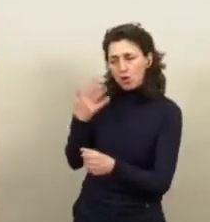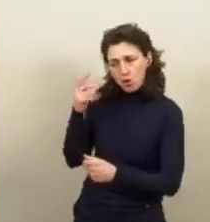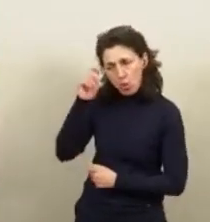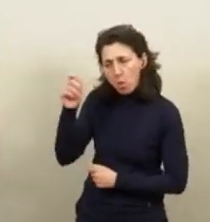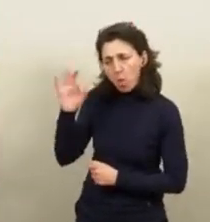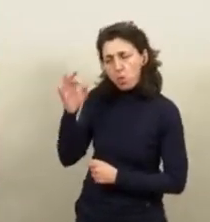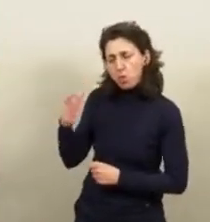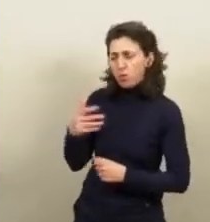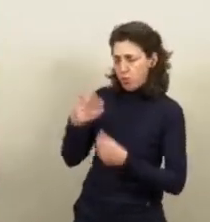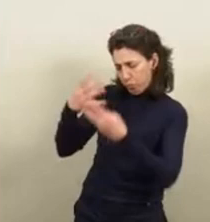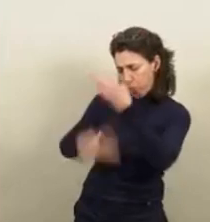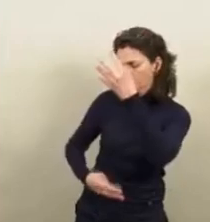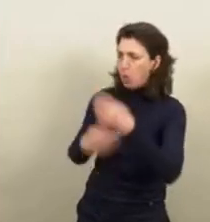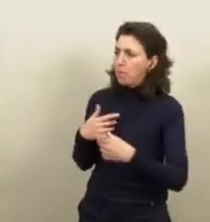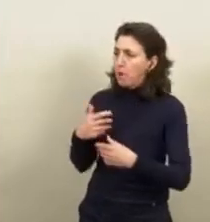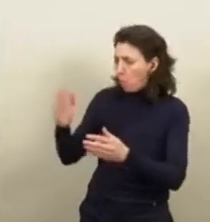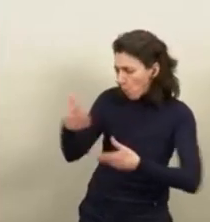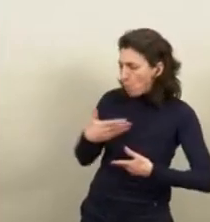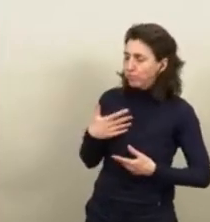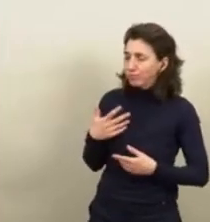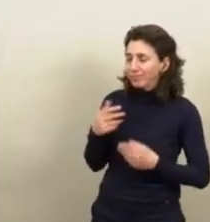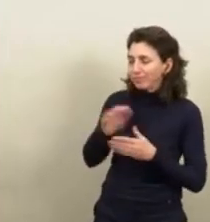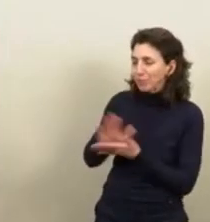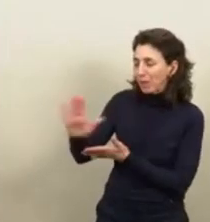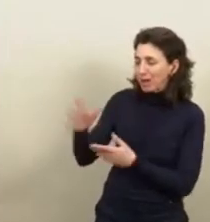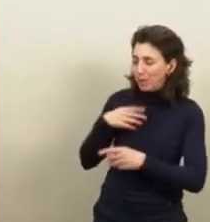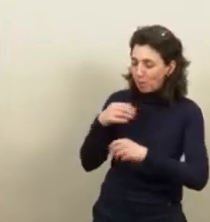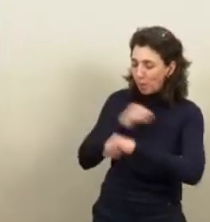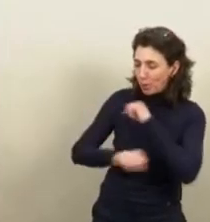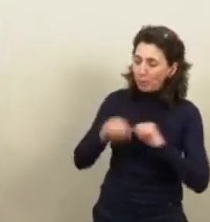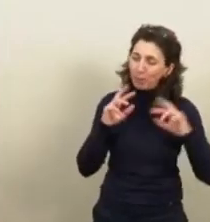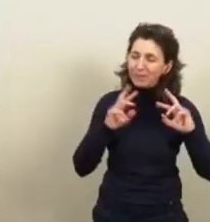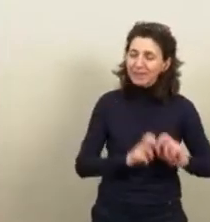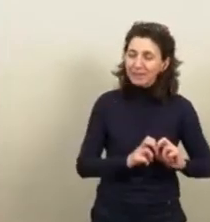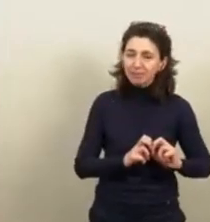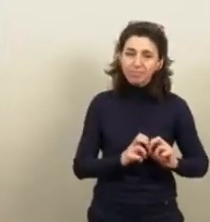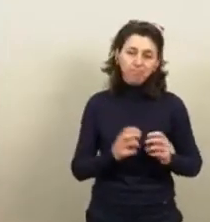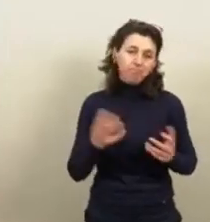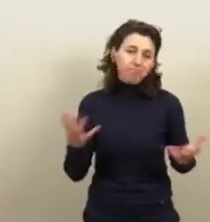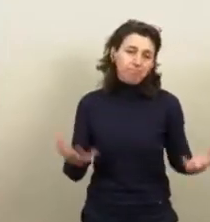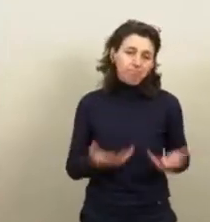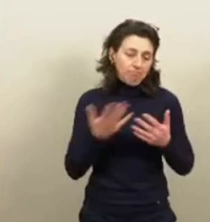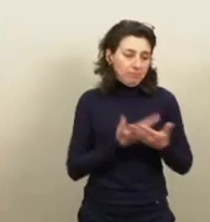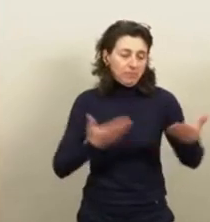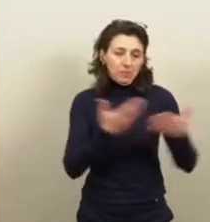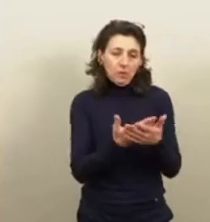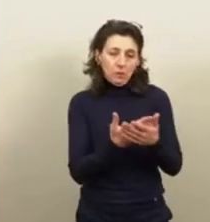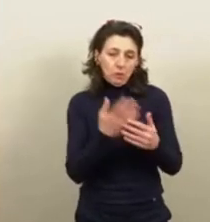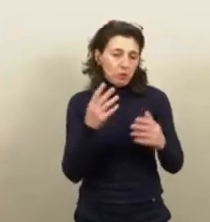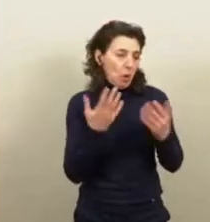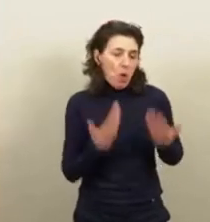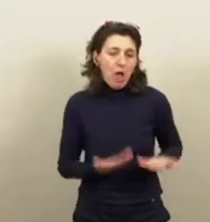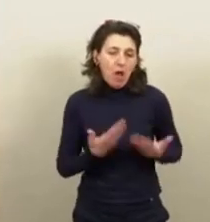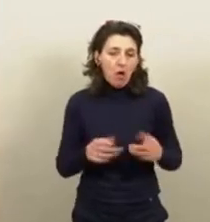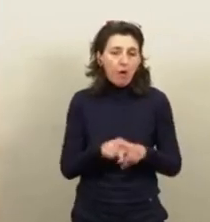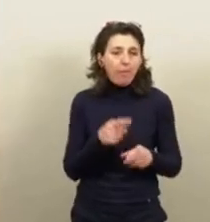propositions. Bon. Donc, par rapport au lyrisme général, il faut bien que les participants à